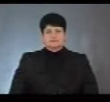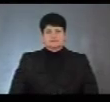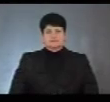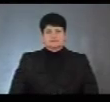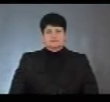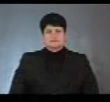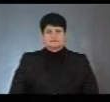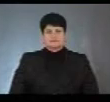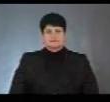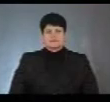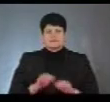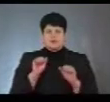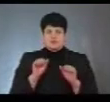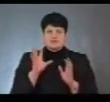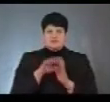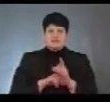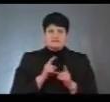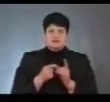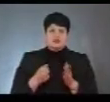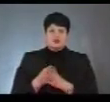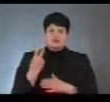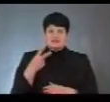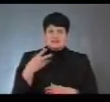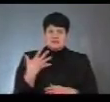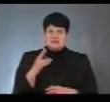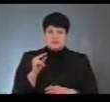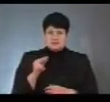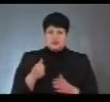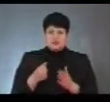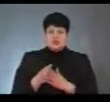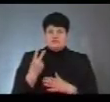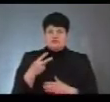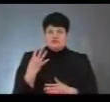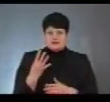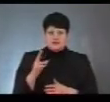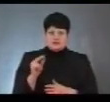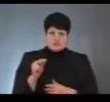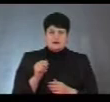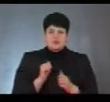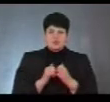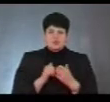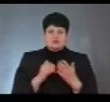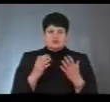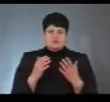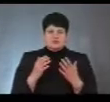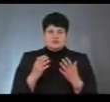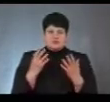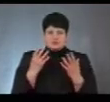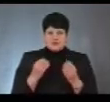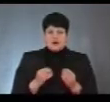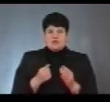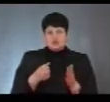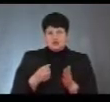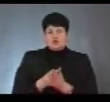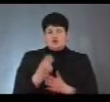Можна внести зміни до 25 числа, навіть до 24-го. З кожного дня до 200 людей ми